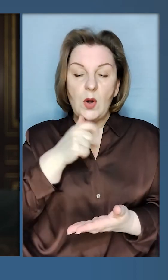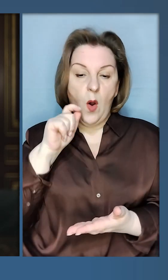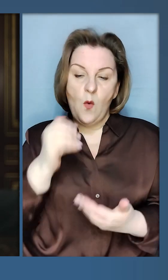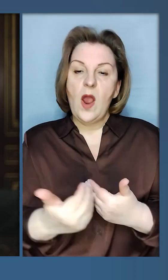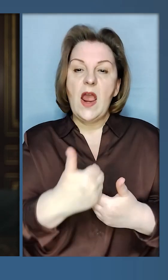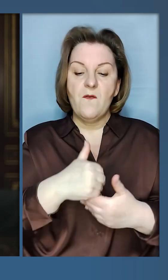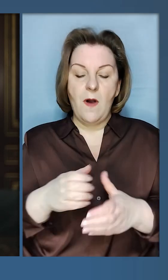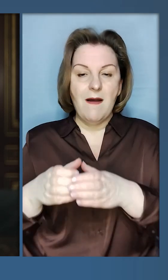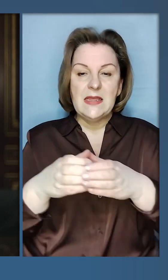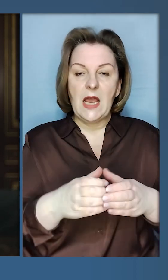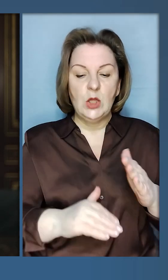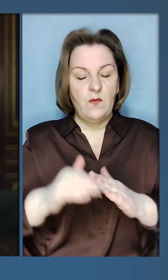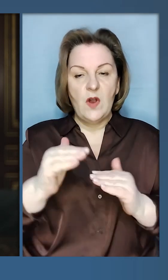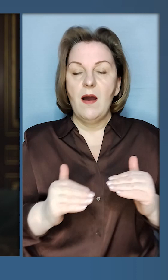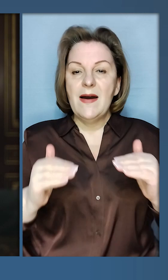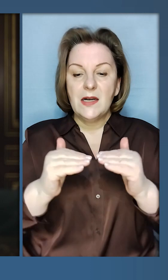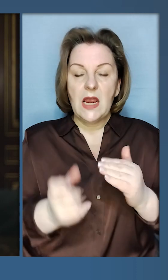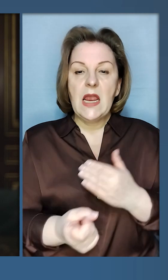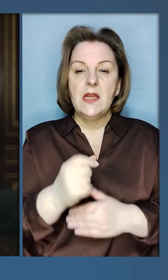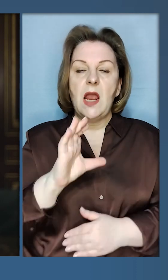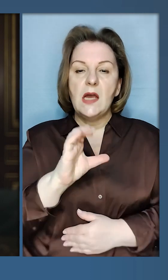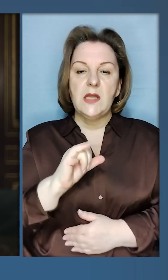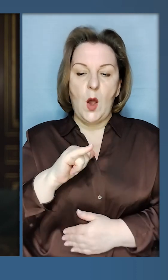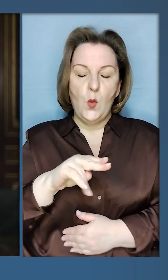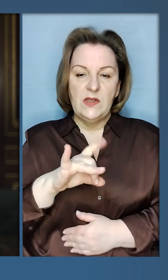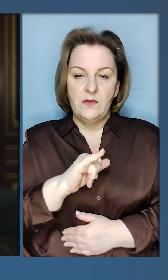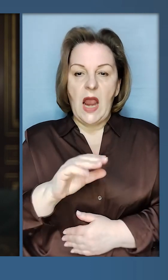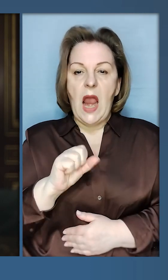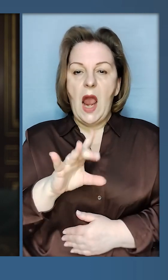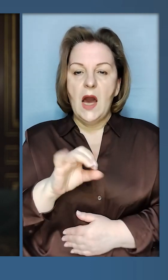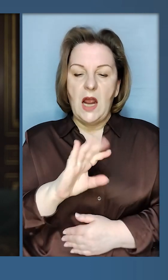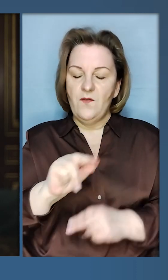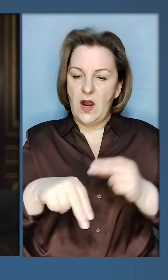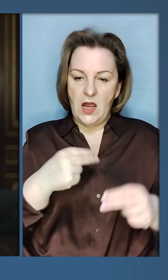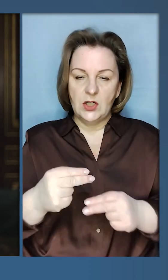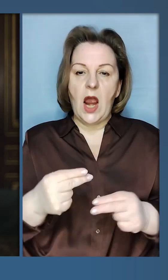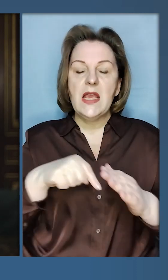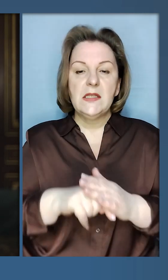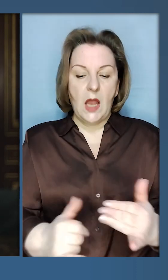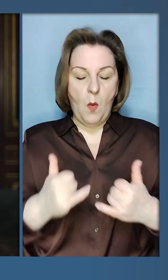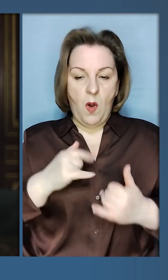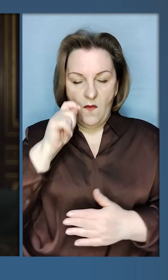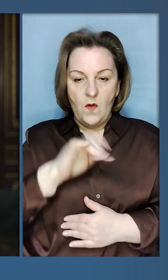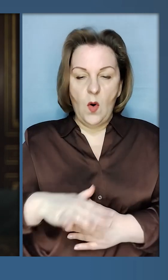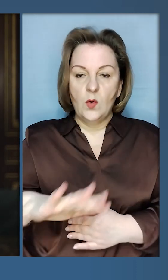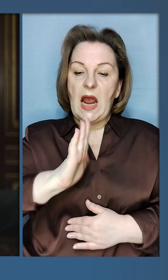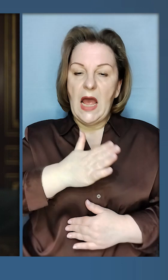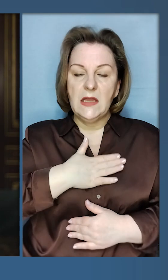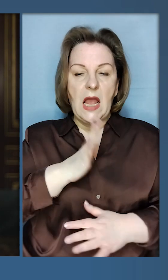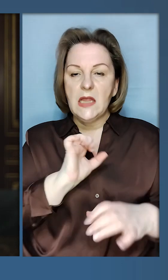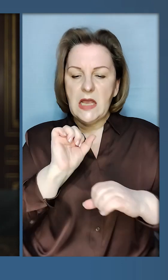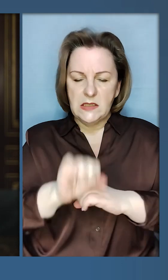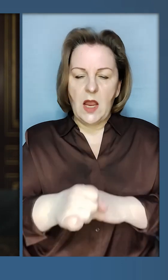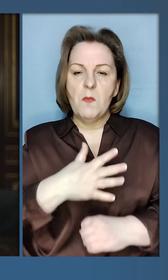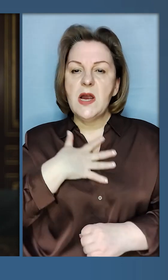Україну відвідала делегація високого рівня і Саудівської Аравії. Це черговий знак поваги до України, до нашої